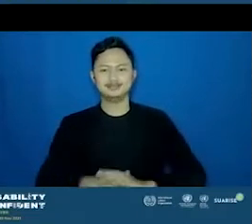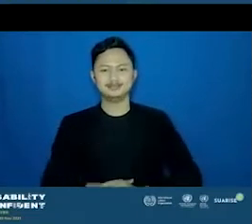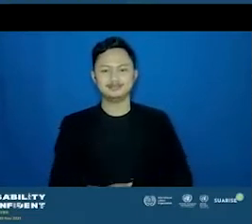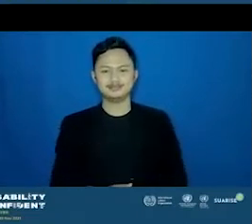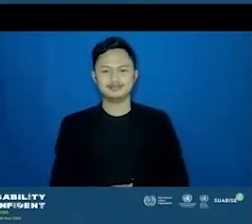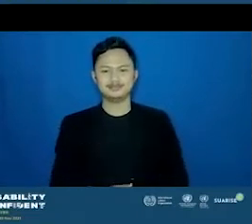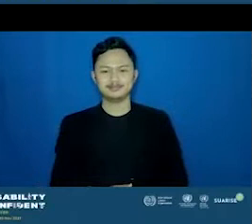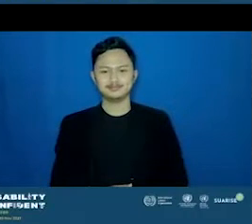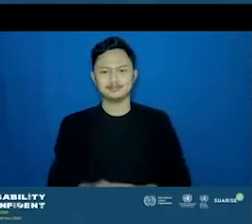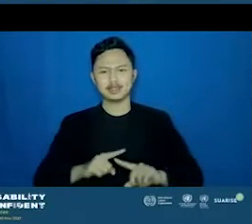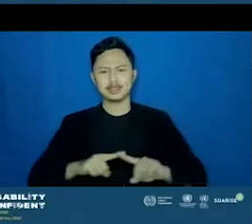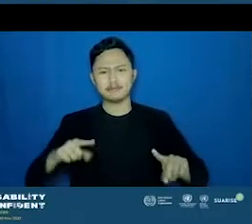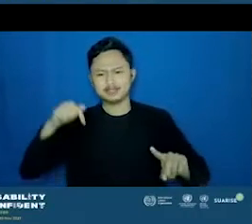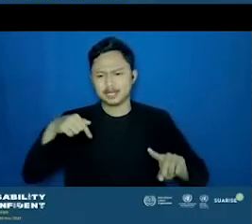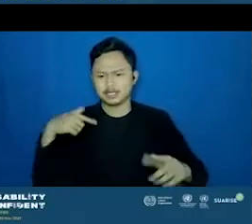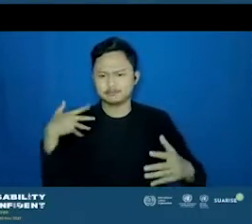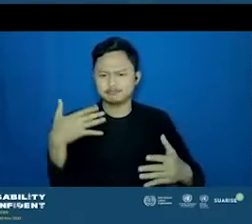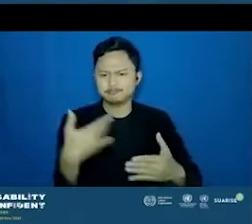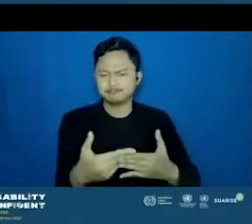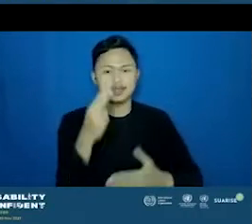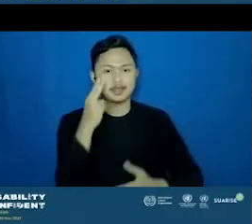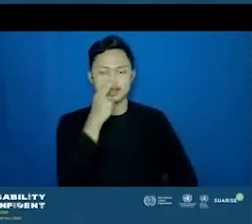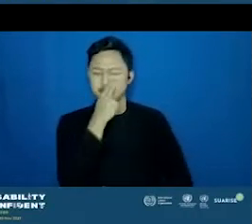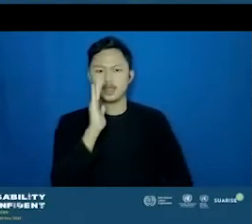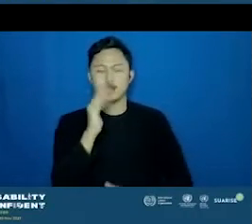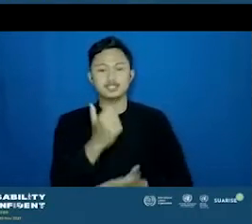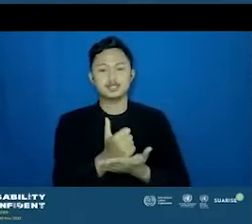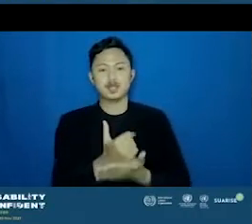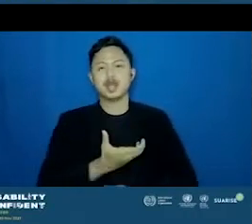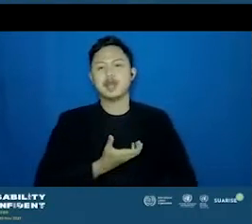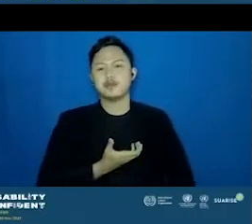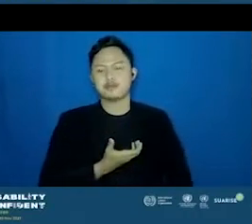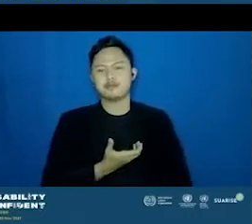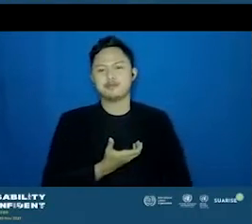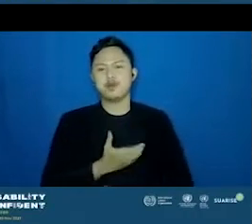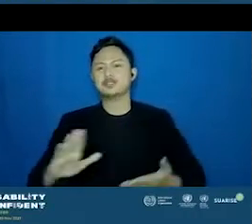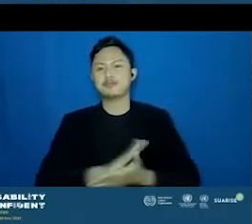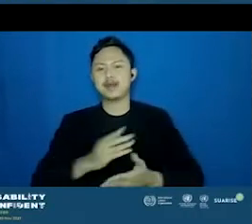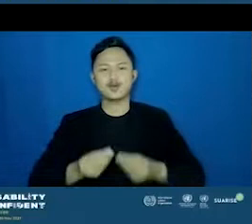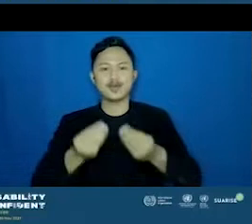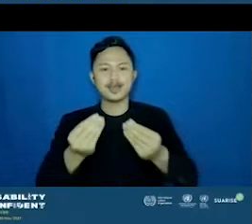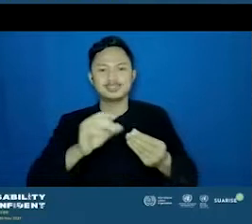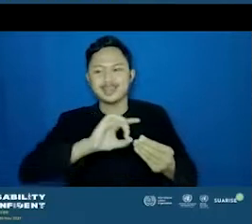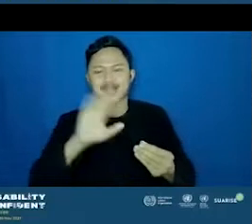Tapi sejauh ini memang hanya tunanetra. Kepingin sih untuk memberikan kesempatan ke yang lain, tapi